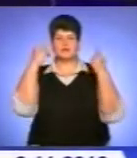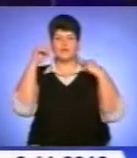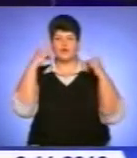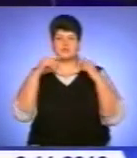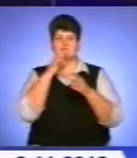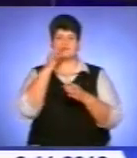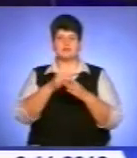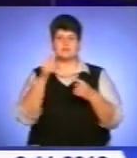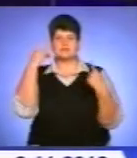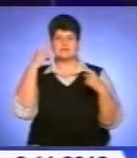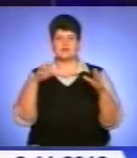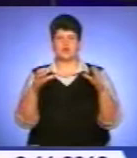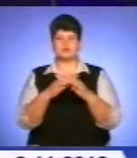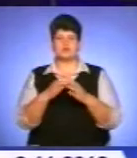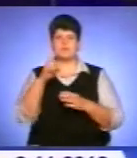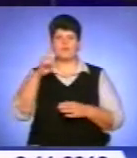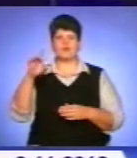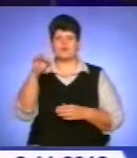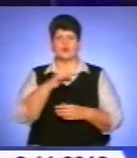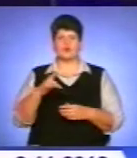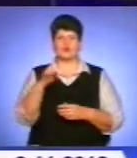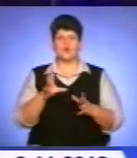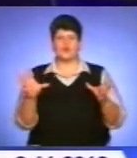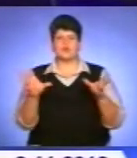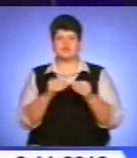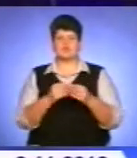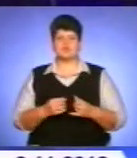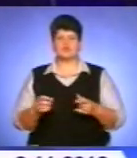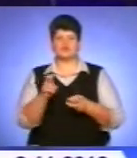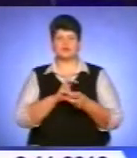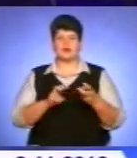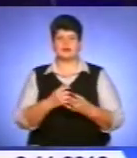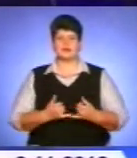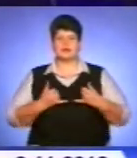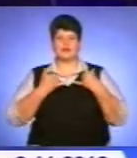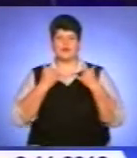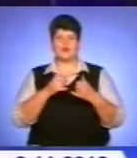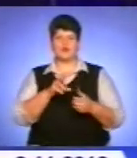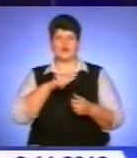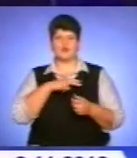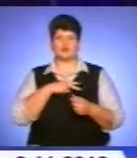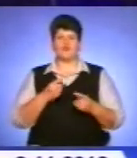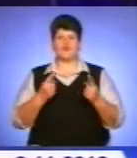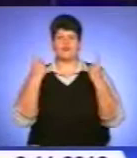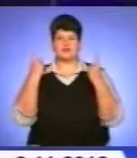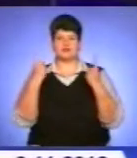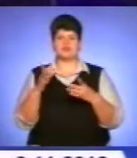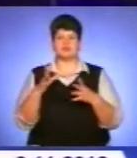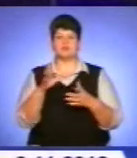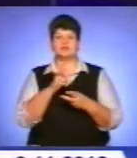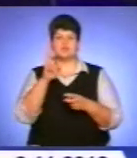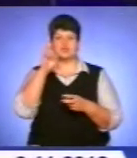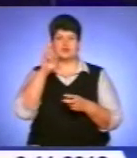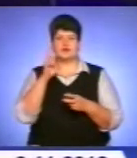мистецьких колективів Зборівського району «У єдності шукаєте нагороду для величі держави і народу» присвячені 94-тій